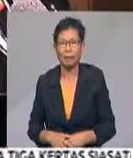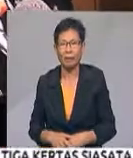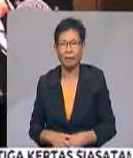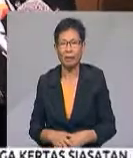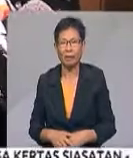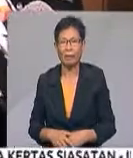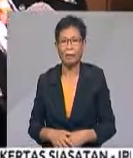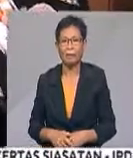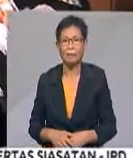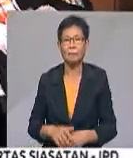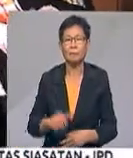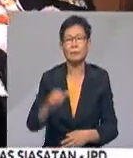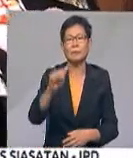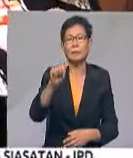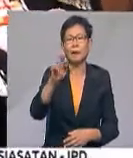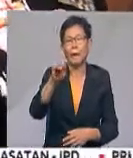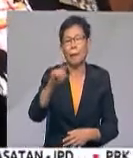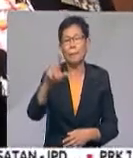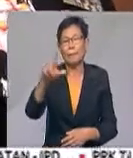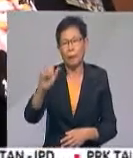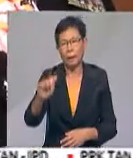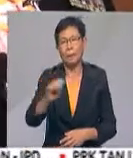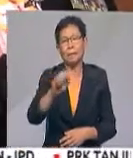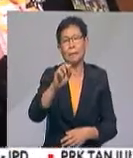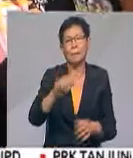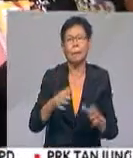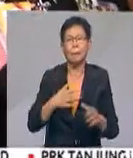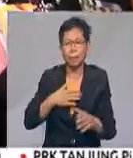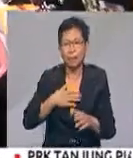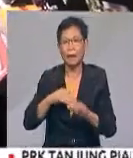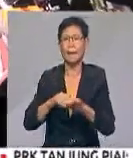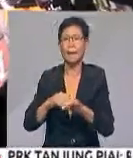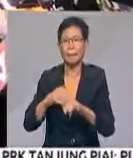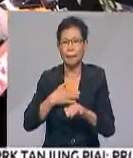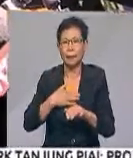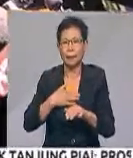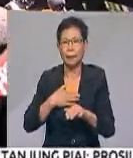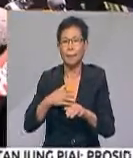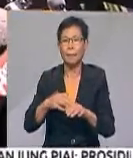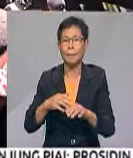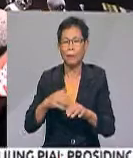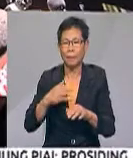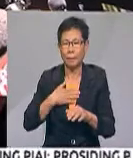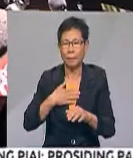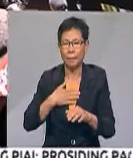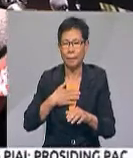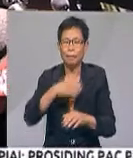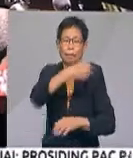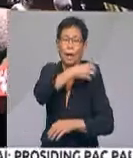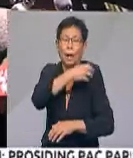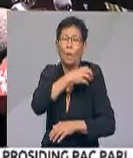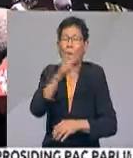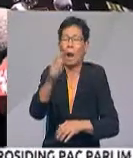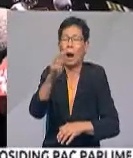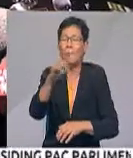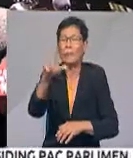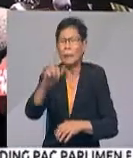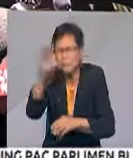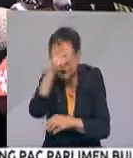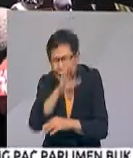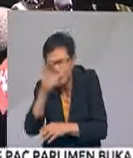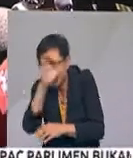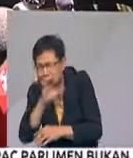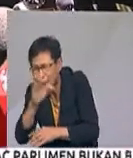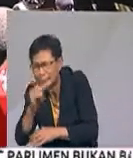Pihak ambla saya memang bekerja siang dan malam, mengkaji semua lead-lead yang kami dapat, termasuk yang sekarang terbaru di